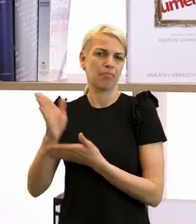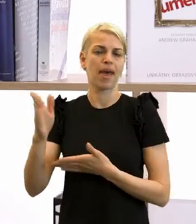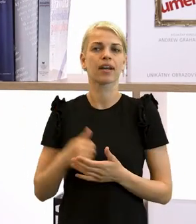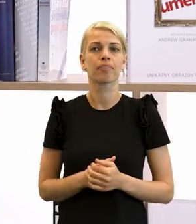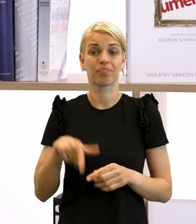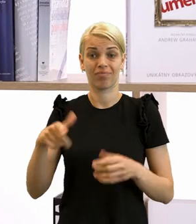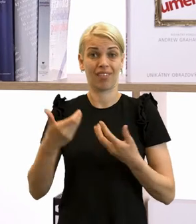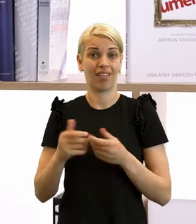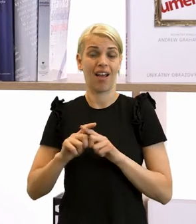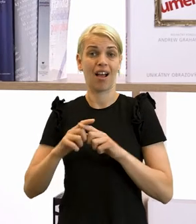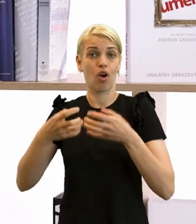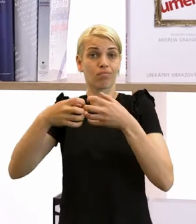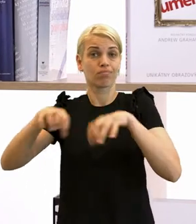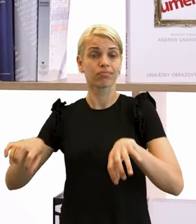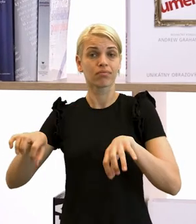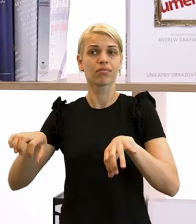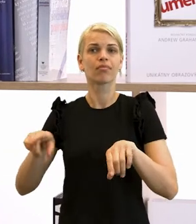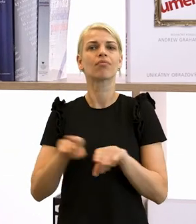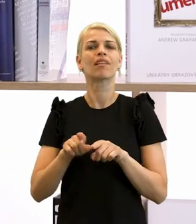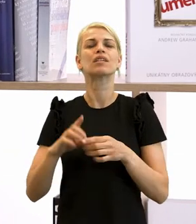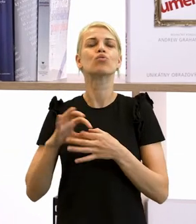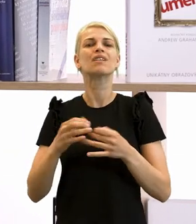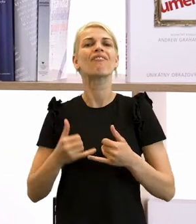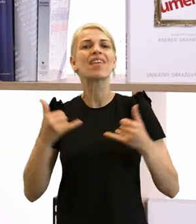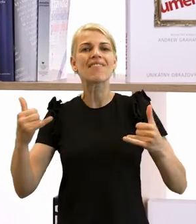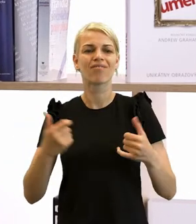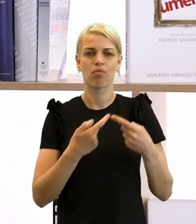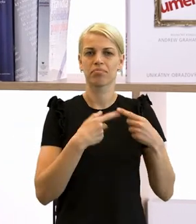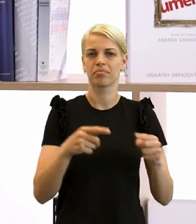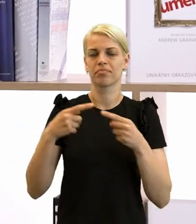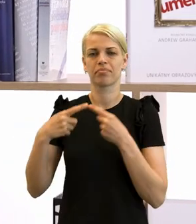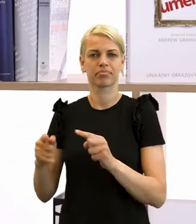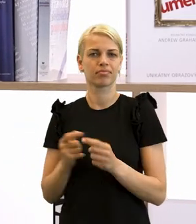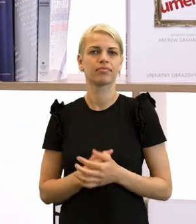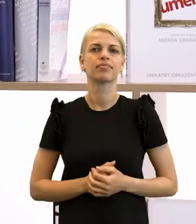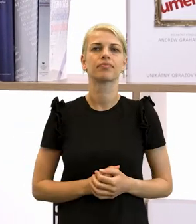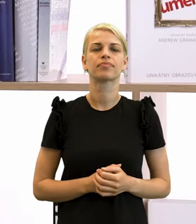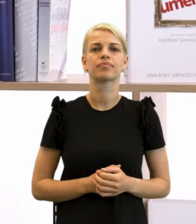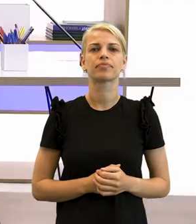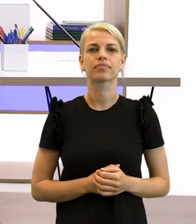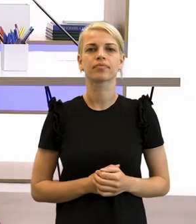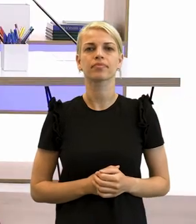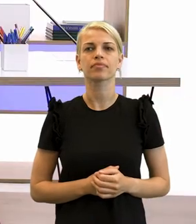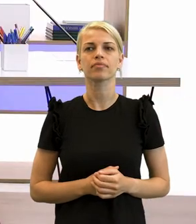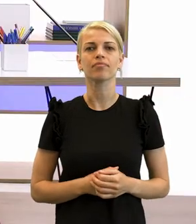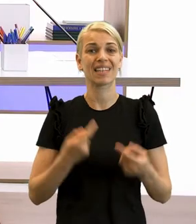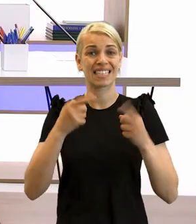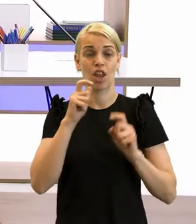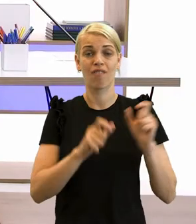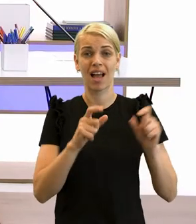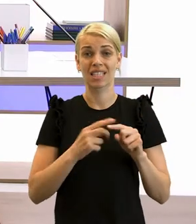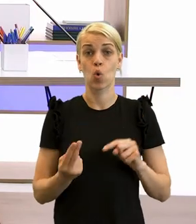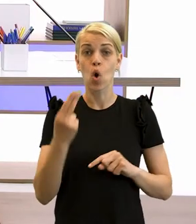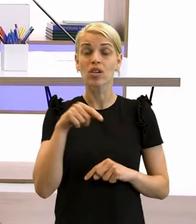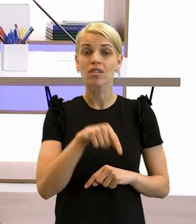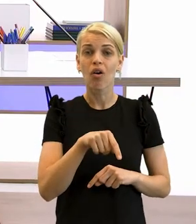znamenalo zásadný rozkol medzi vývojom obidvoch častí Rakúskej a tej uhorskej. Slováci v Uhorsku